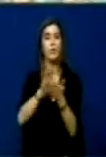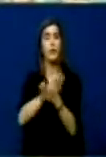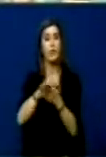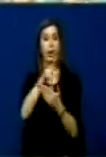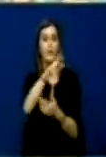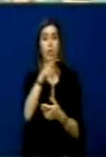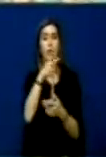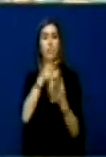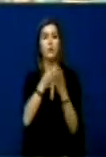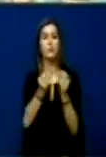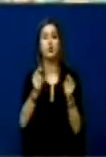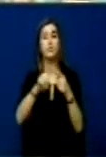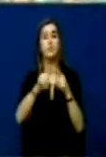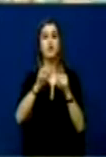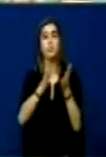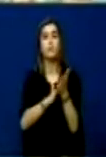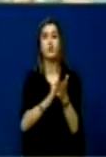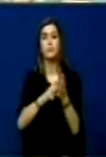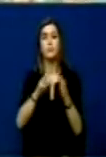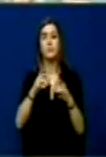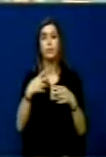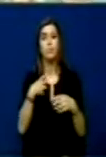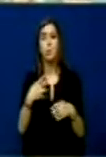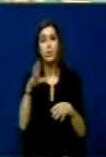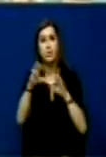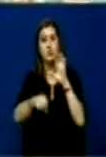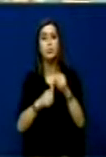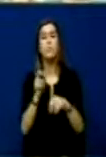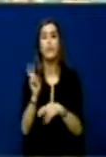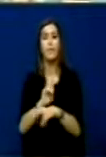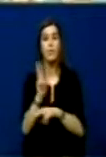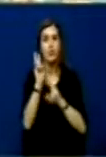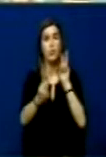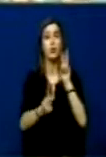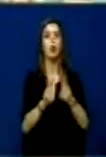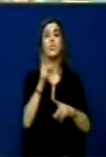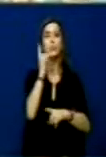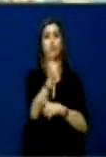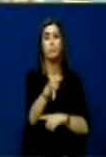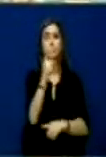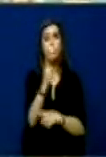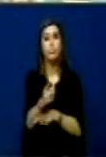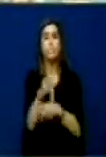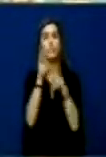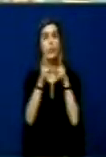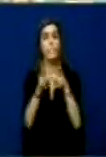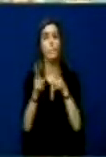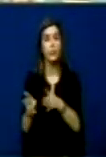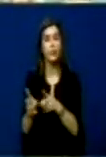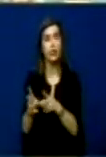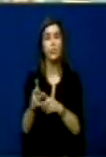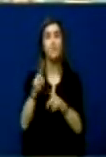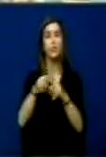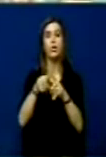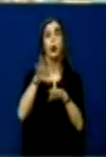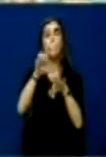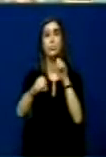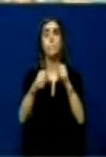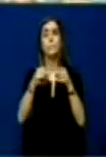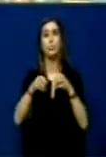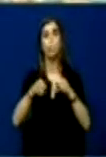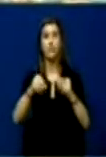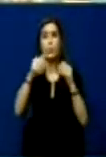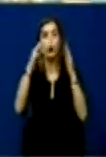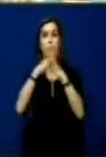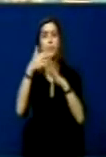azgjësimin apo dëmtimin e pasuris, mashtrimit, kërsnimit e fyrjeve, uzupatorve të pronës